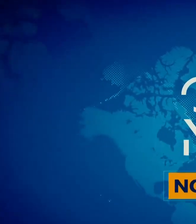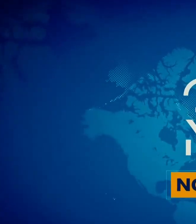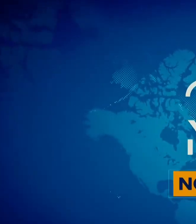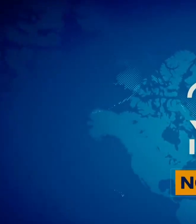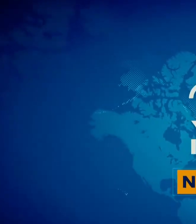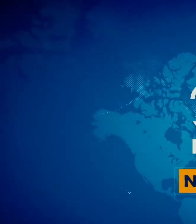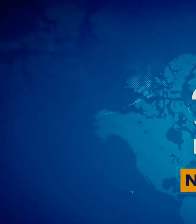Υπότιτλοι